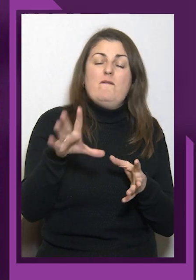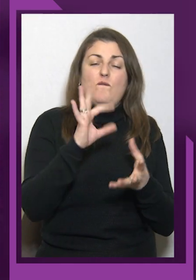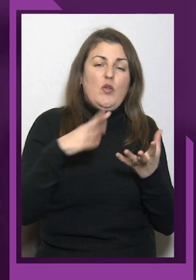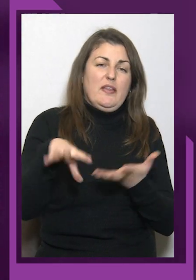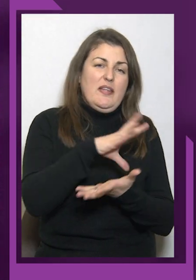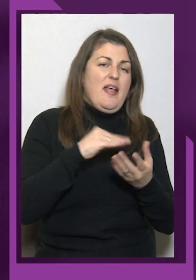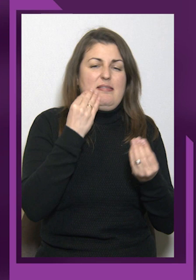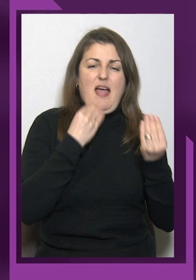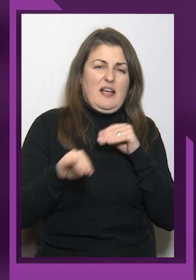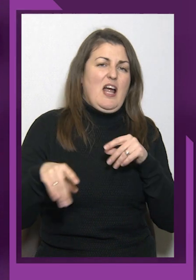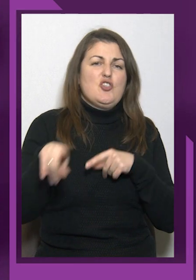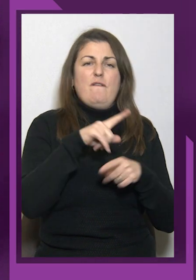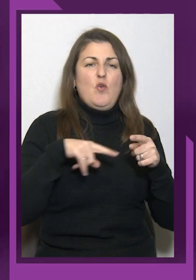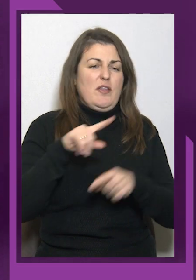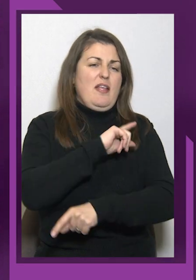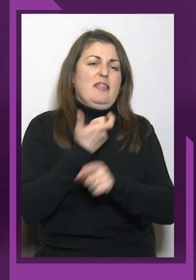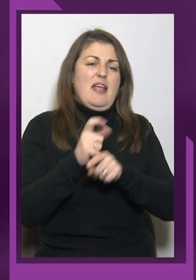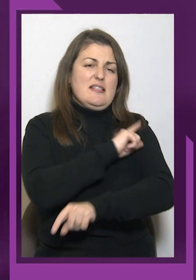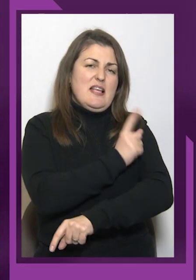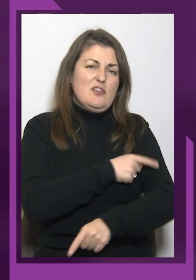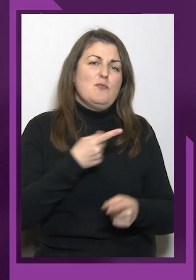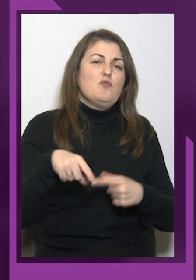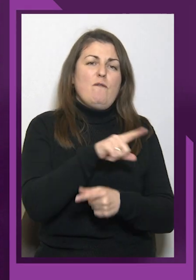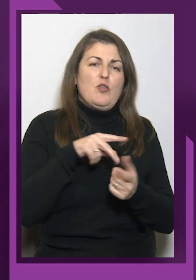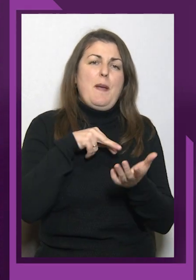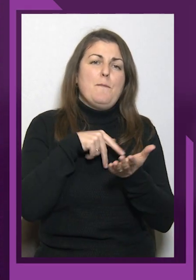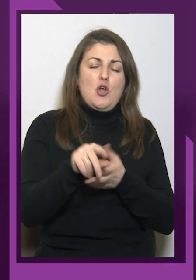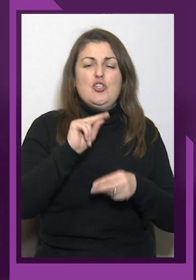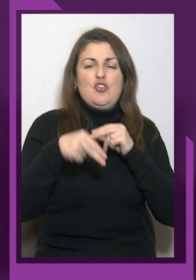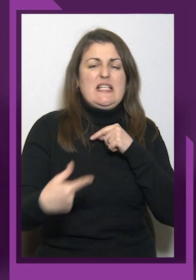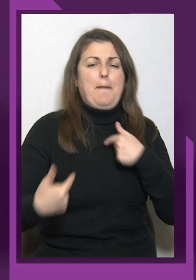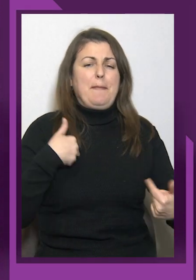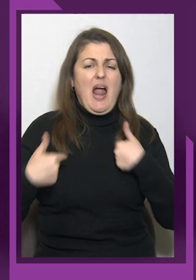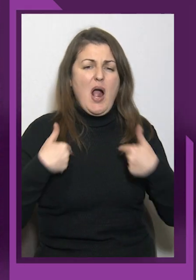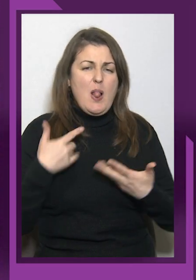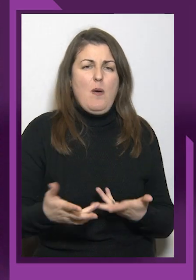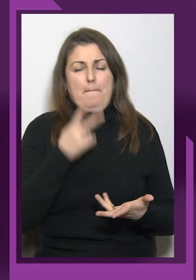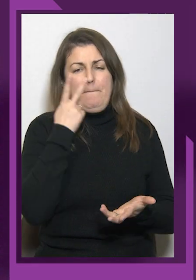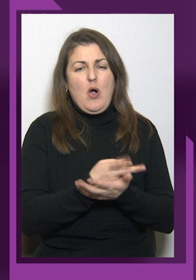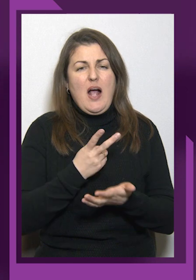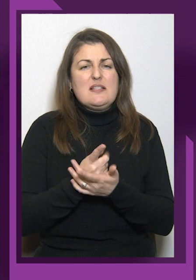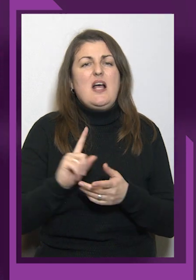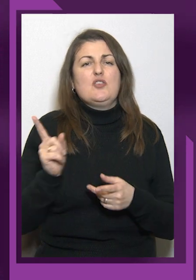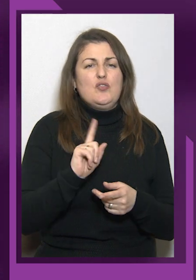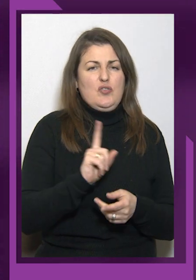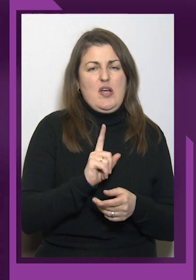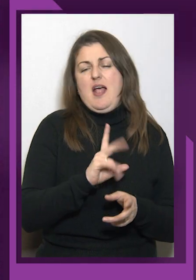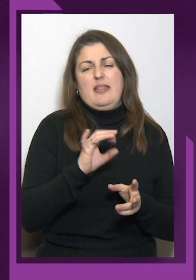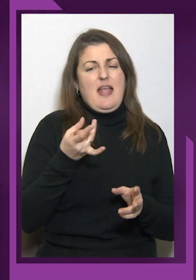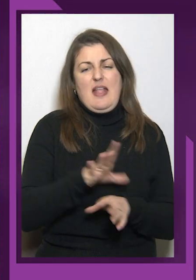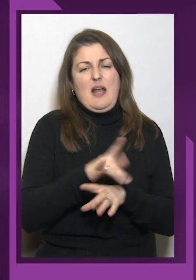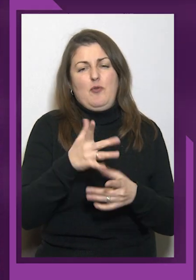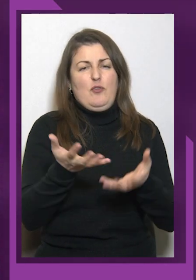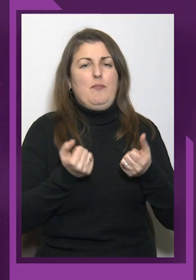пройшли через пекло і показали, що недаремно вони получають кошти, заробітну плату.